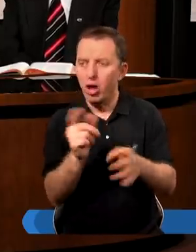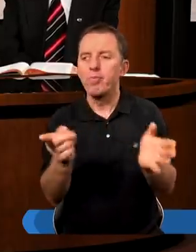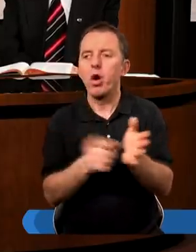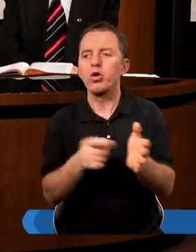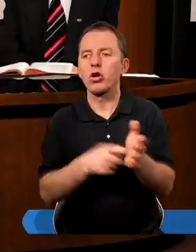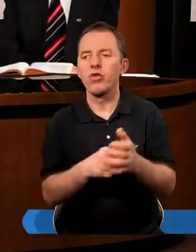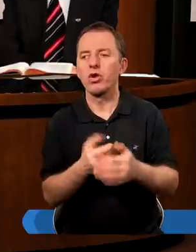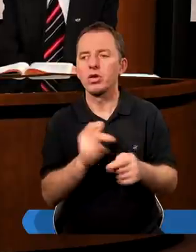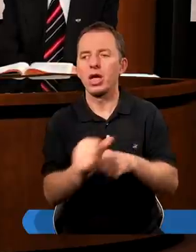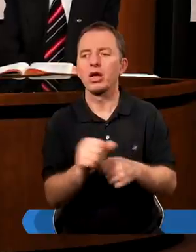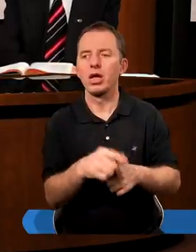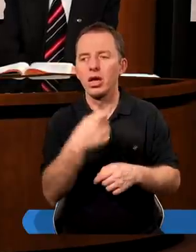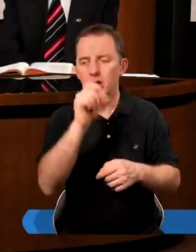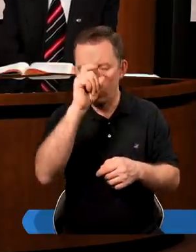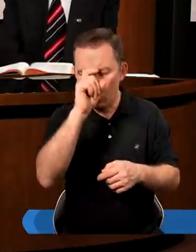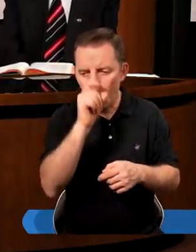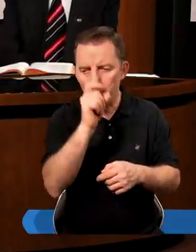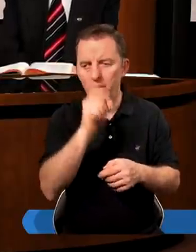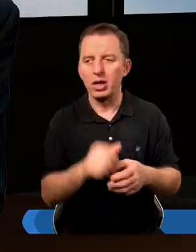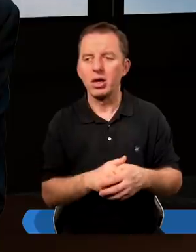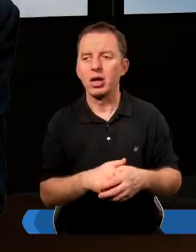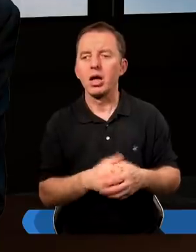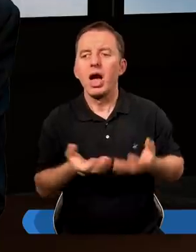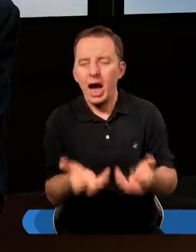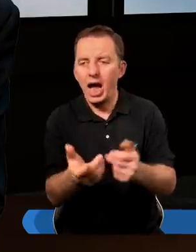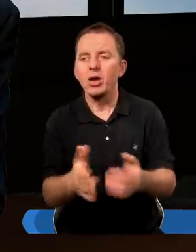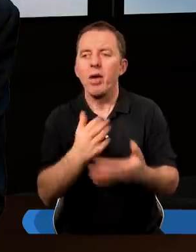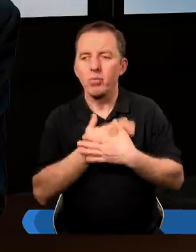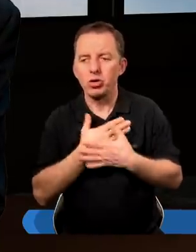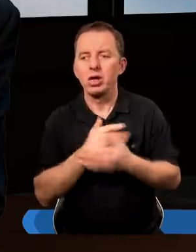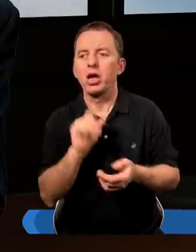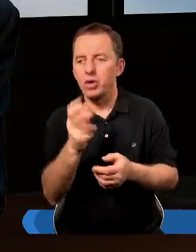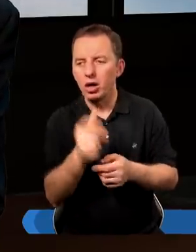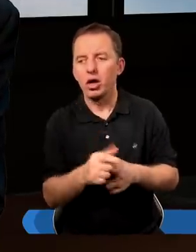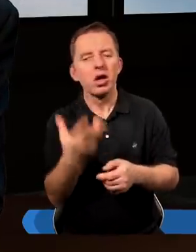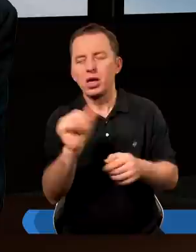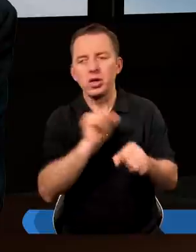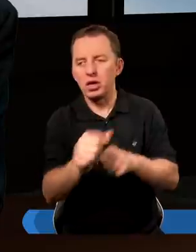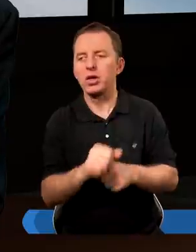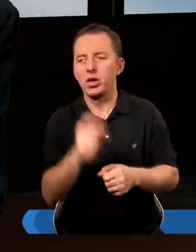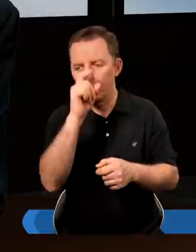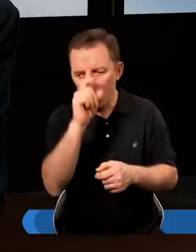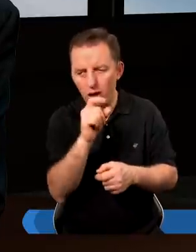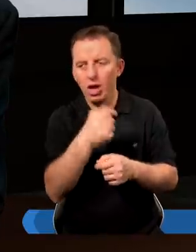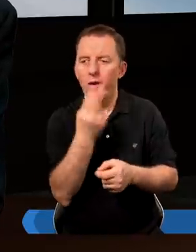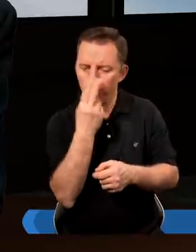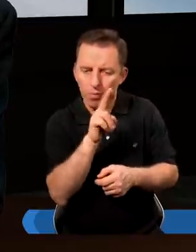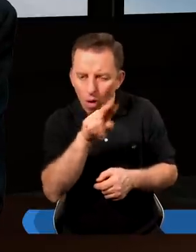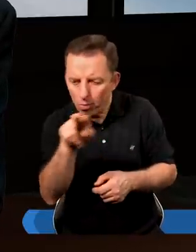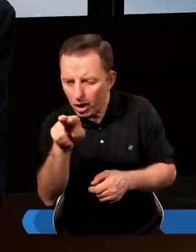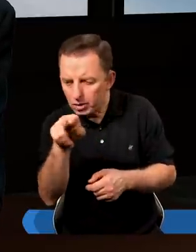już jest czymś złem. Chęć posiadania czegoś jeszcze nie jest złem. to tak jak